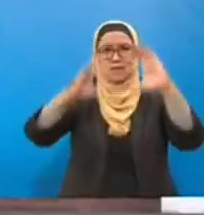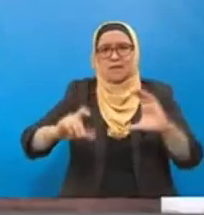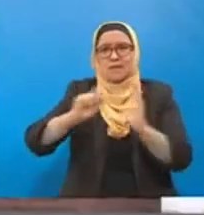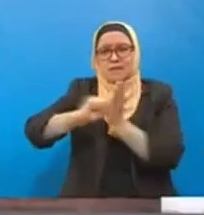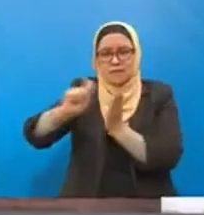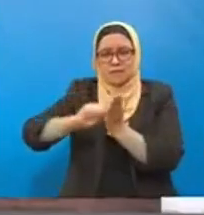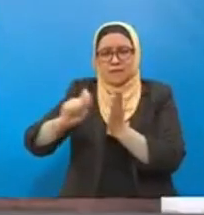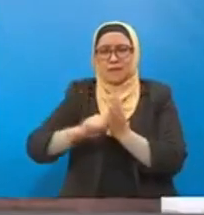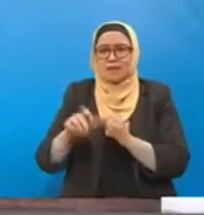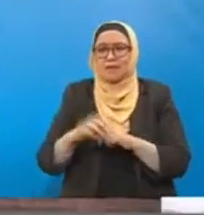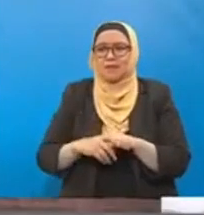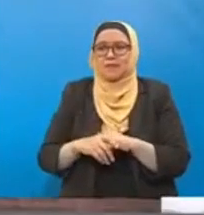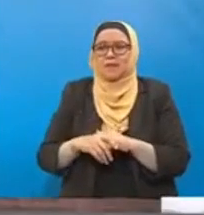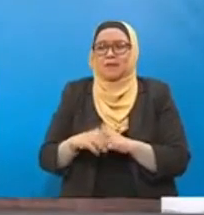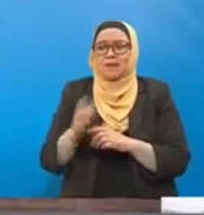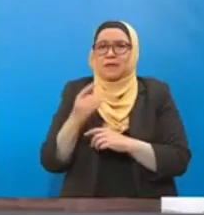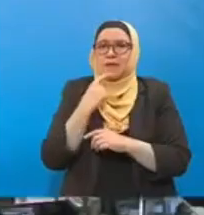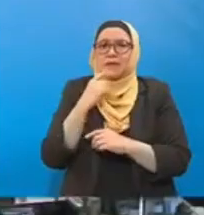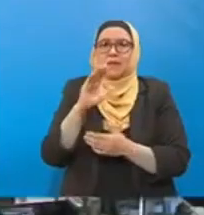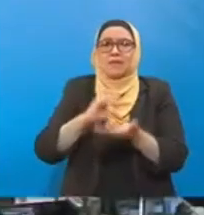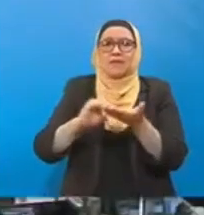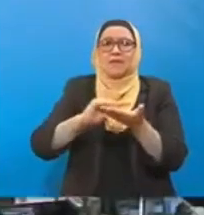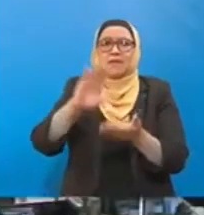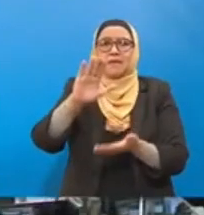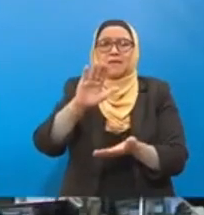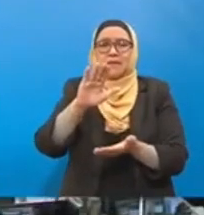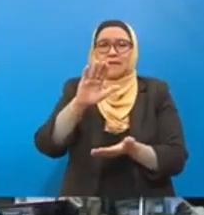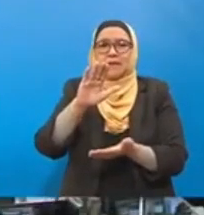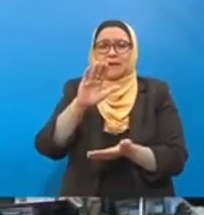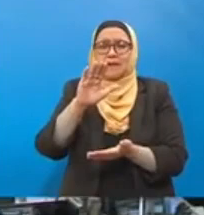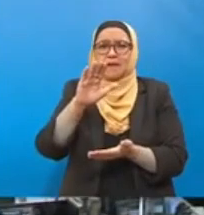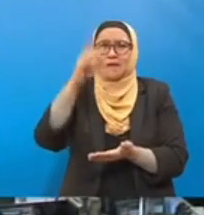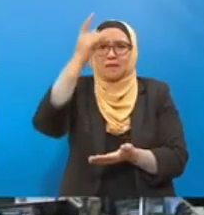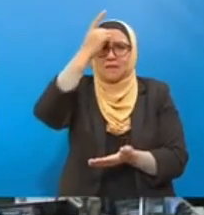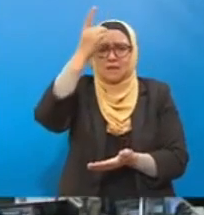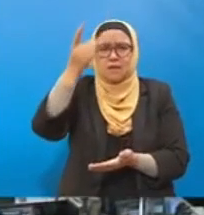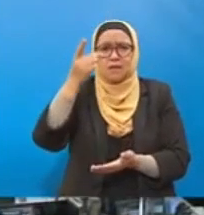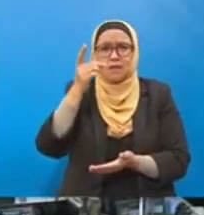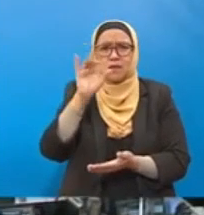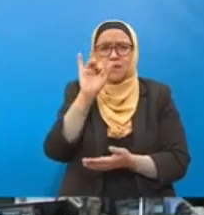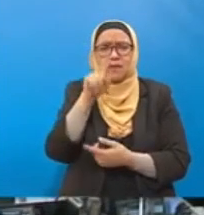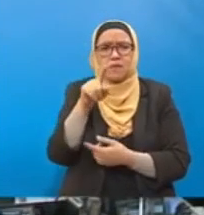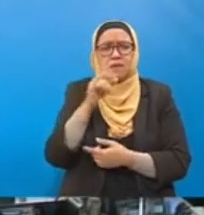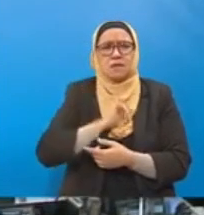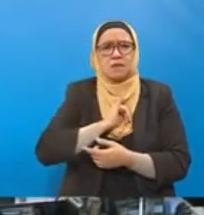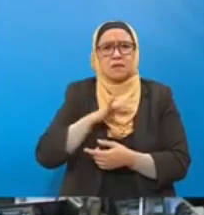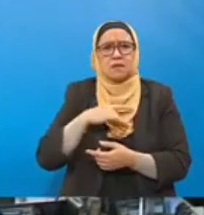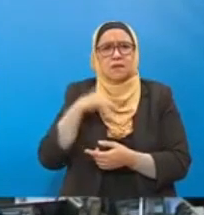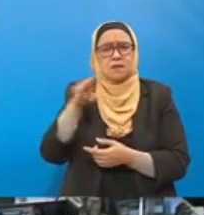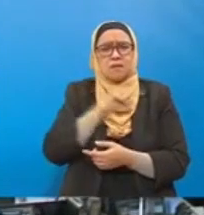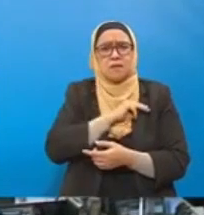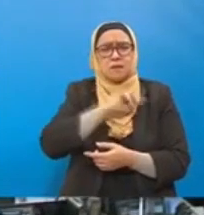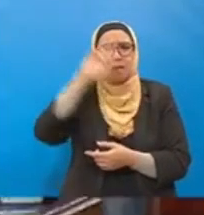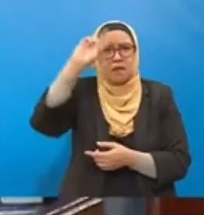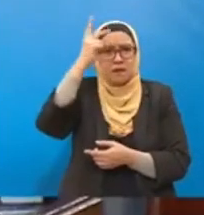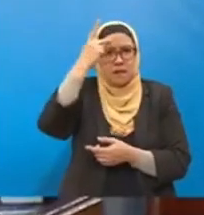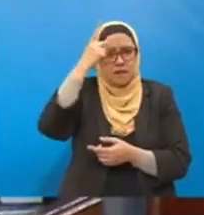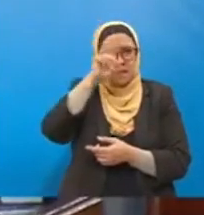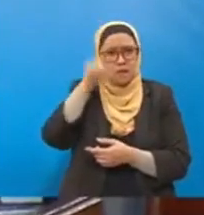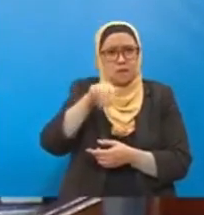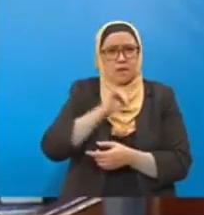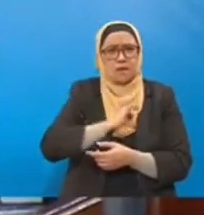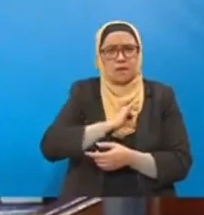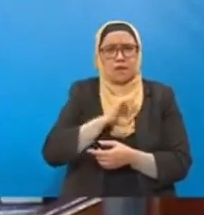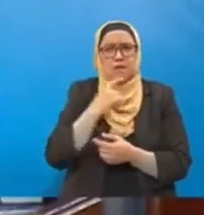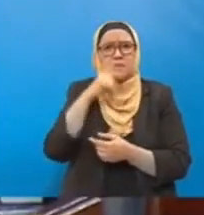Tuan Speaker, saya rasa Menteri sudah salah faham soalan tambahan saya tadi. Soalan tambahan yang offset